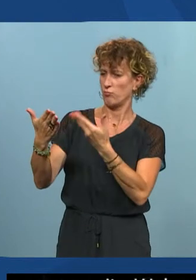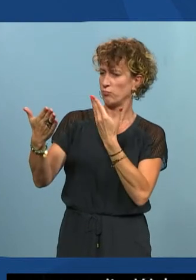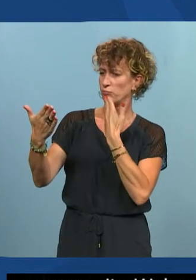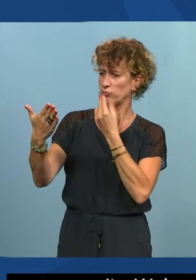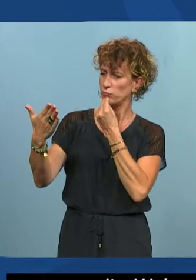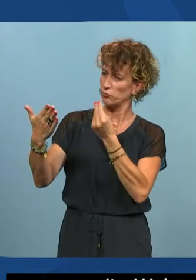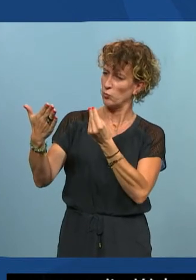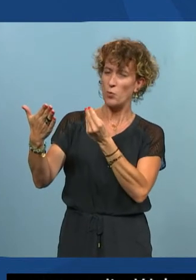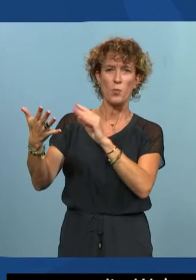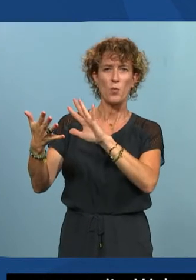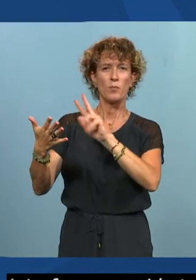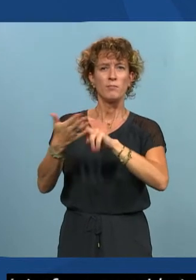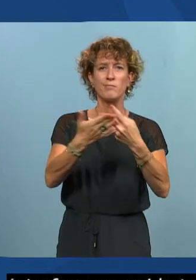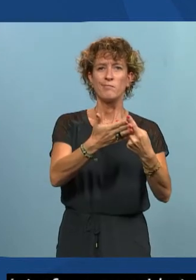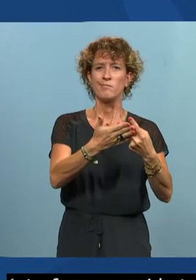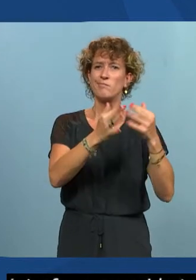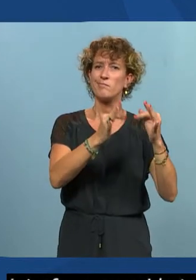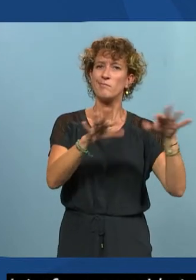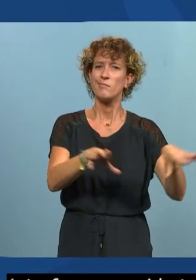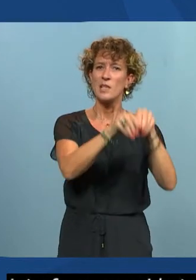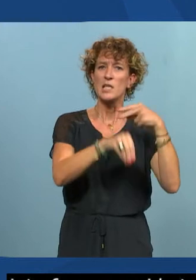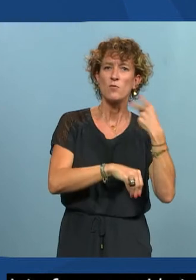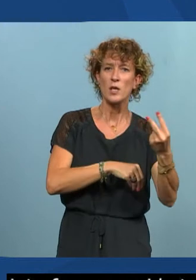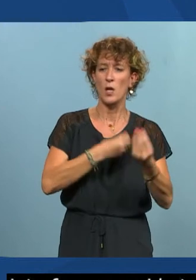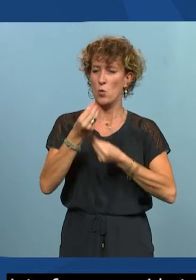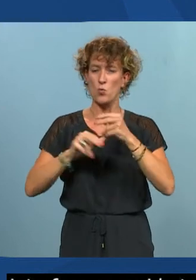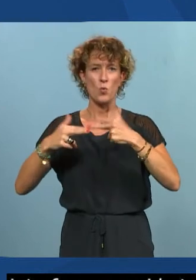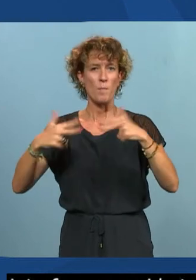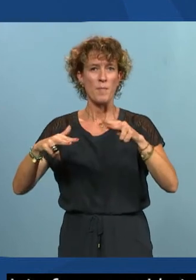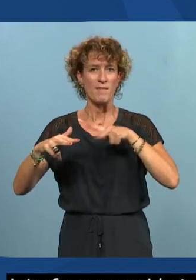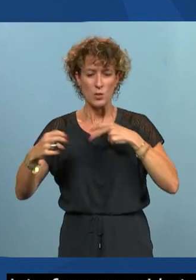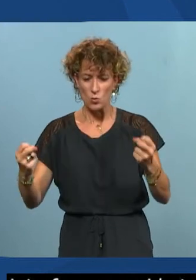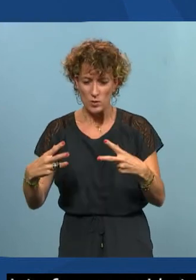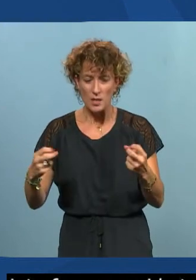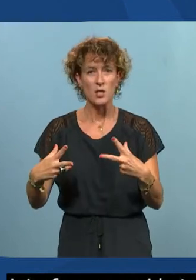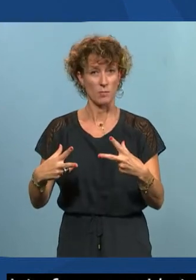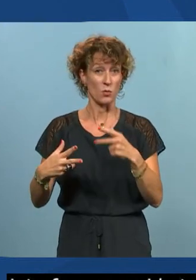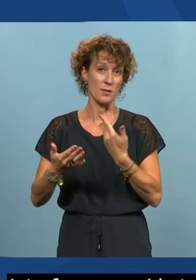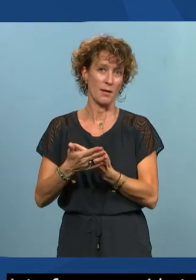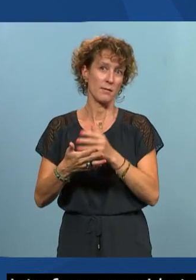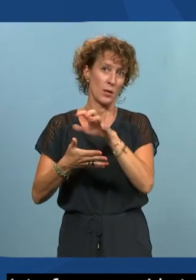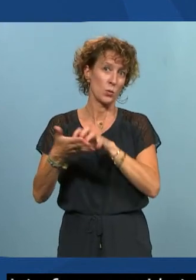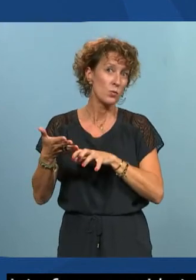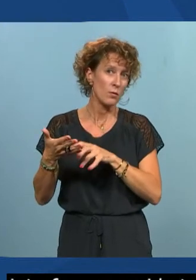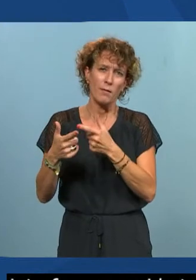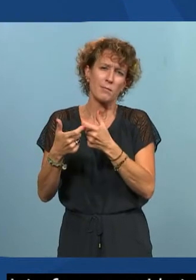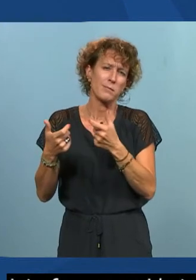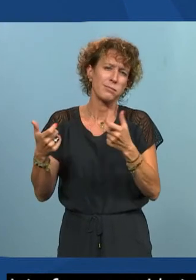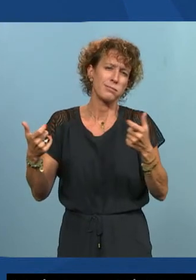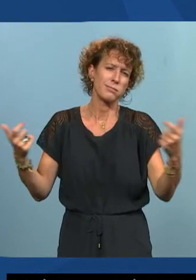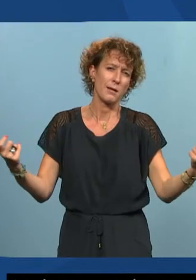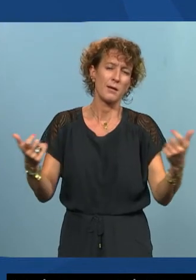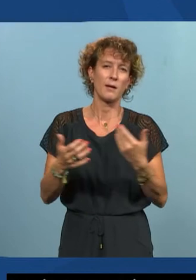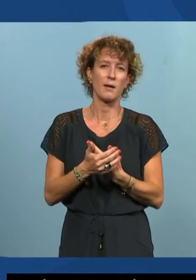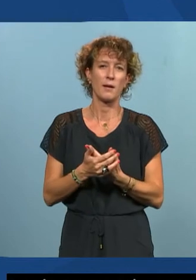restituables par des personnes qui ont des synthèses vocales est-ce que ma vidéo est sous-titrée c'est un contenu aussi une vidéo etc etc donc on commence aussi